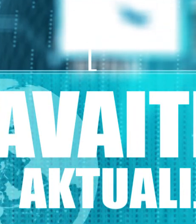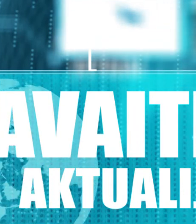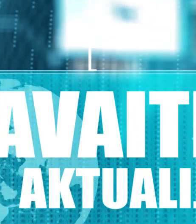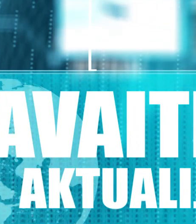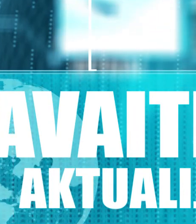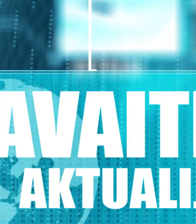Žiūrinti šiauliečiai.